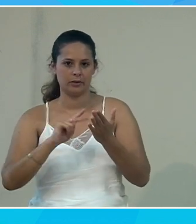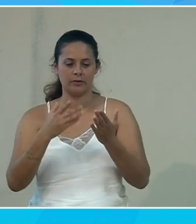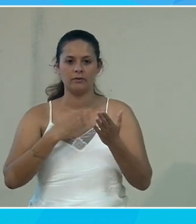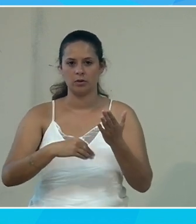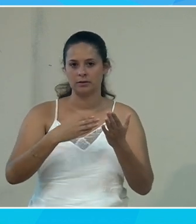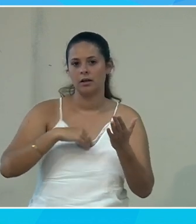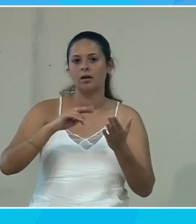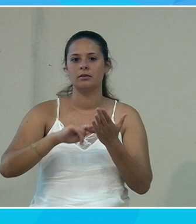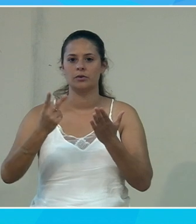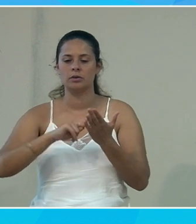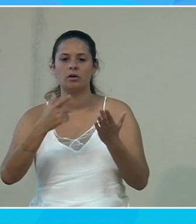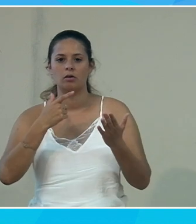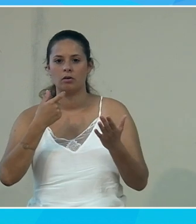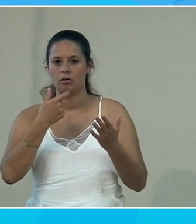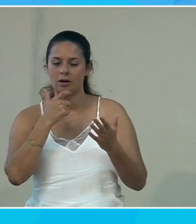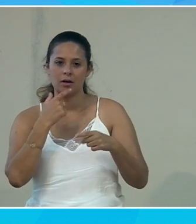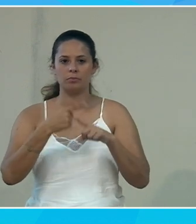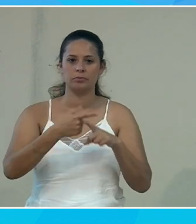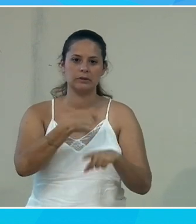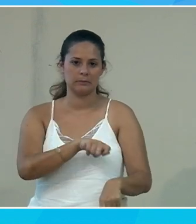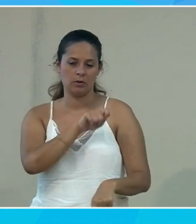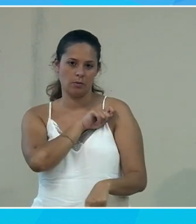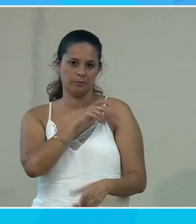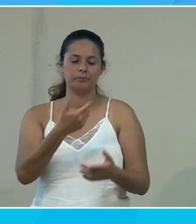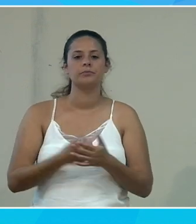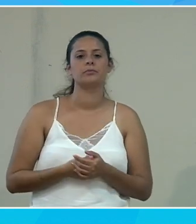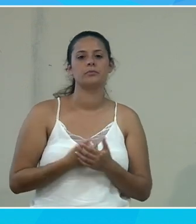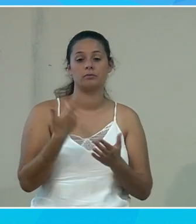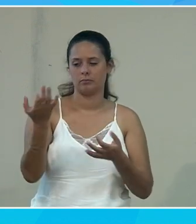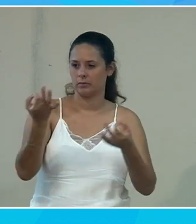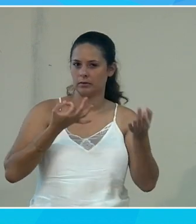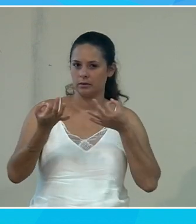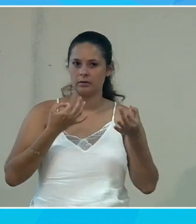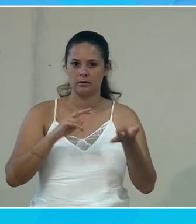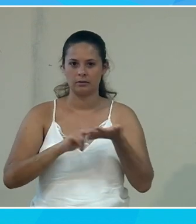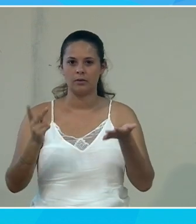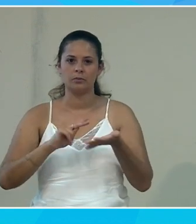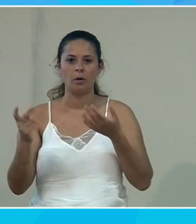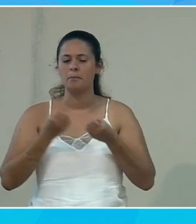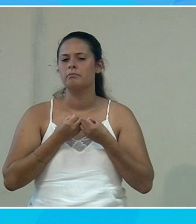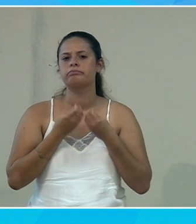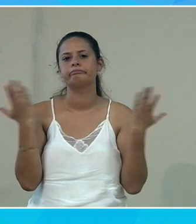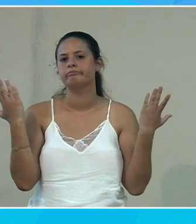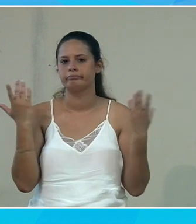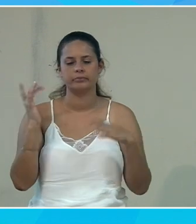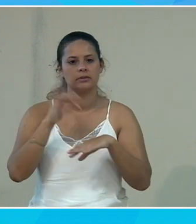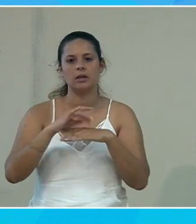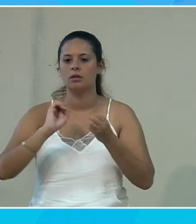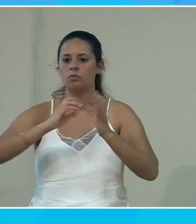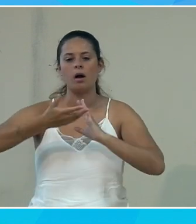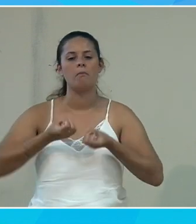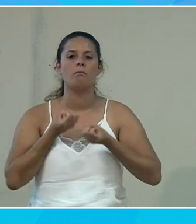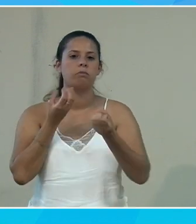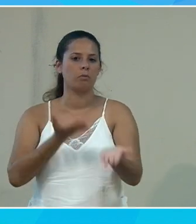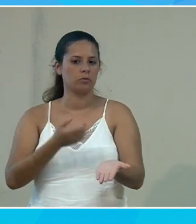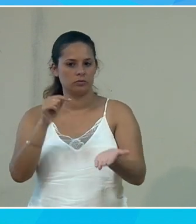en français. Je l'ai traduit en anglais et en espagnol. Alors, vous allez me dire des traducteurs, il y en a plein. Il y plein de sites web qui proposent